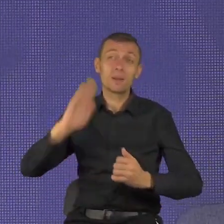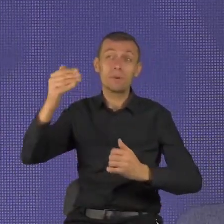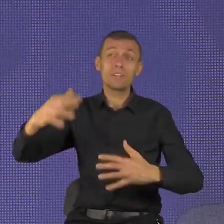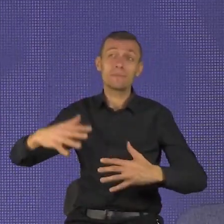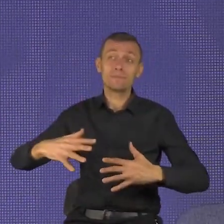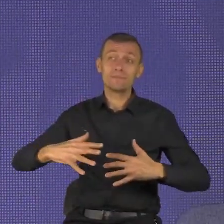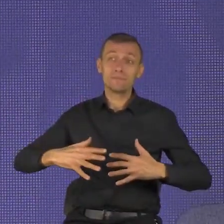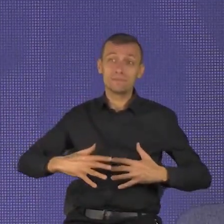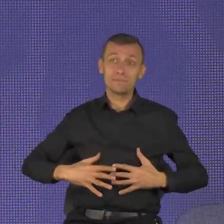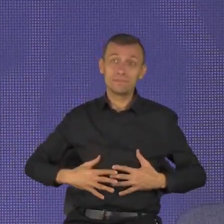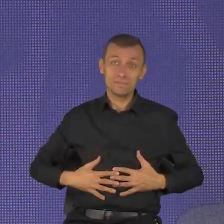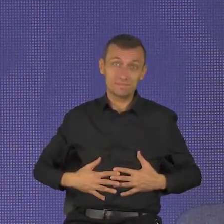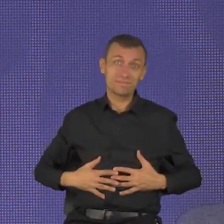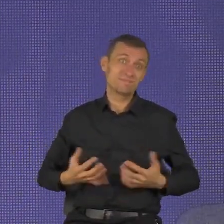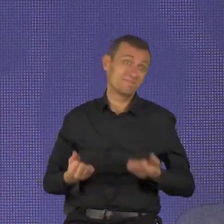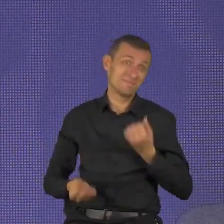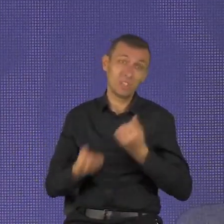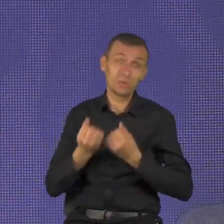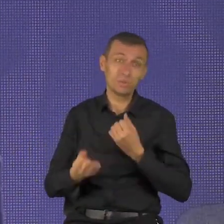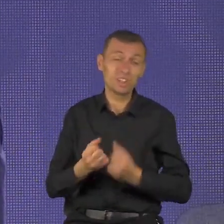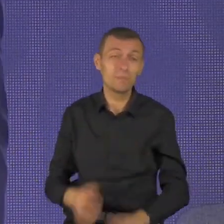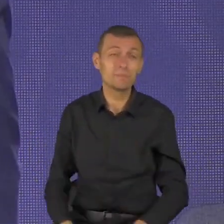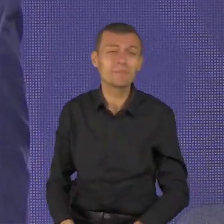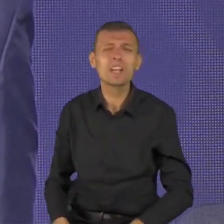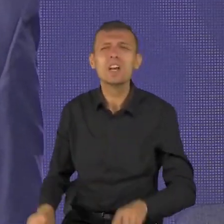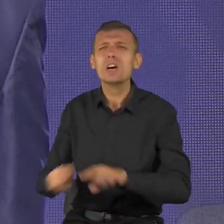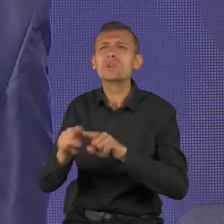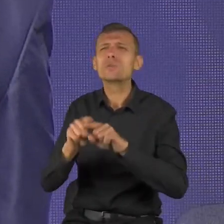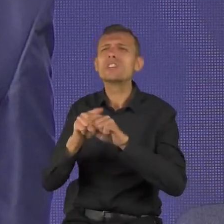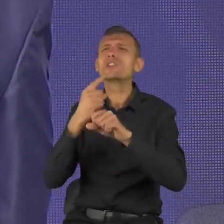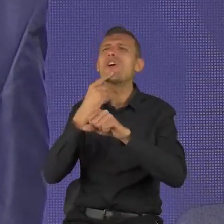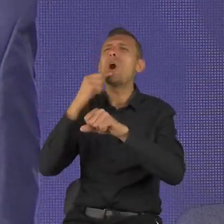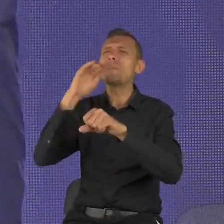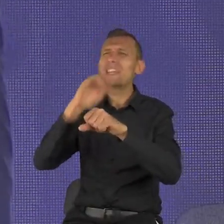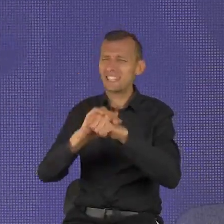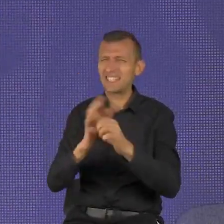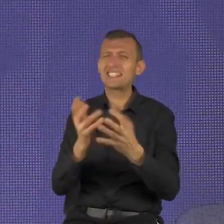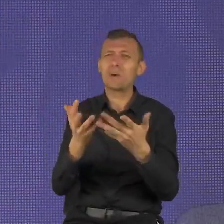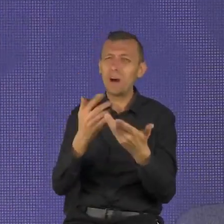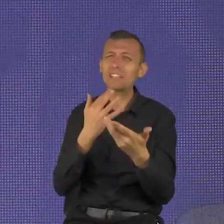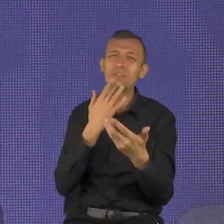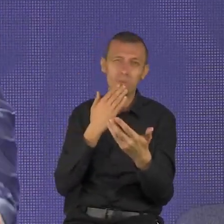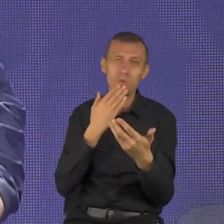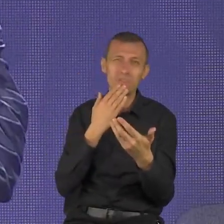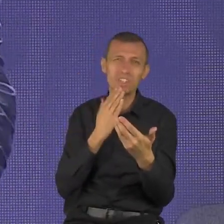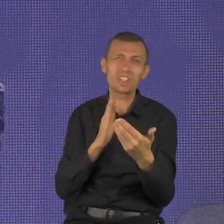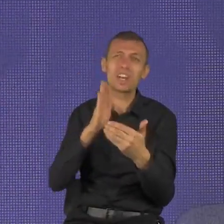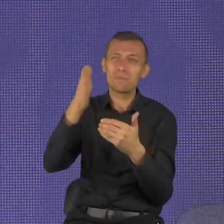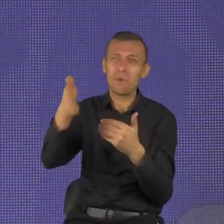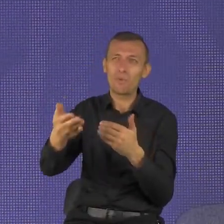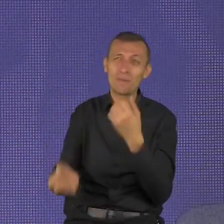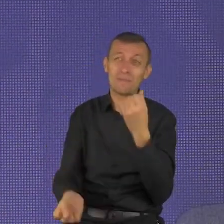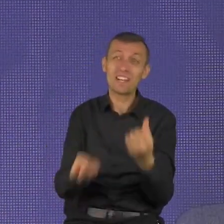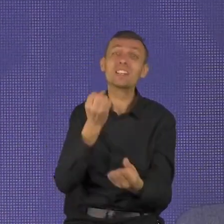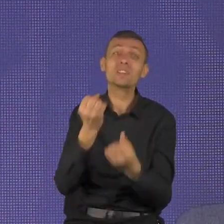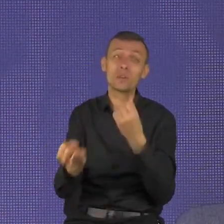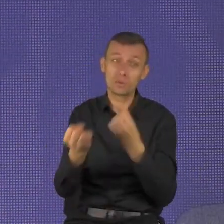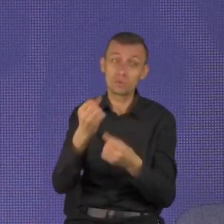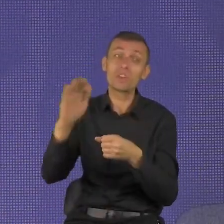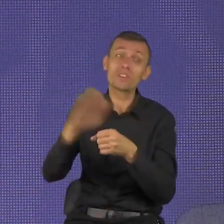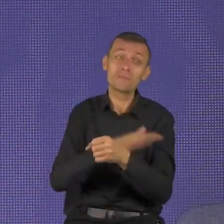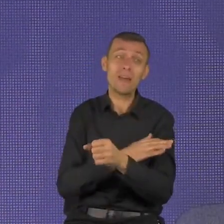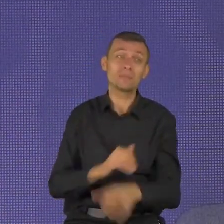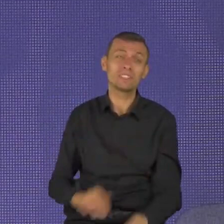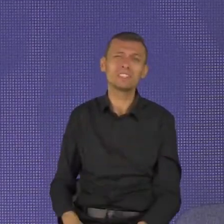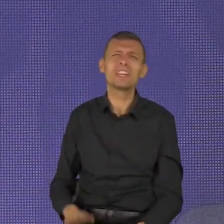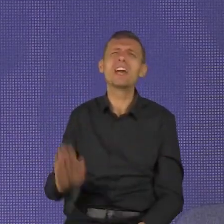Chcę wam powiedzieć, że też łatwo składa się z obowiązania, ale ciężko się z nich wywiązać. Co zatem Bóg mówi? Bóg